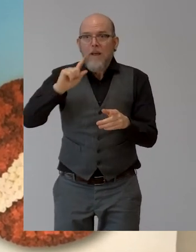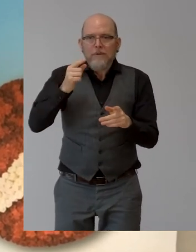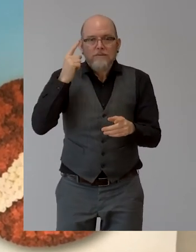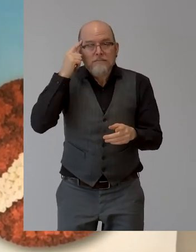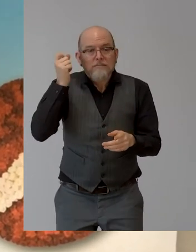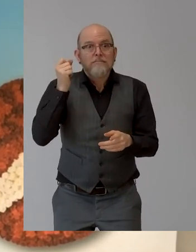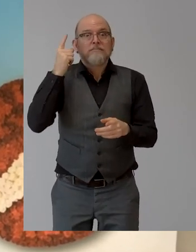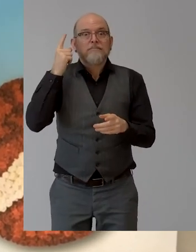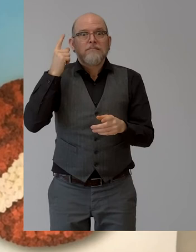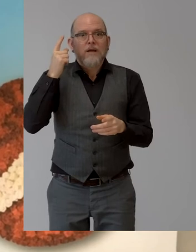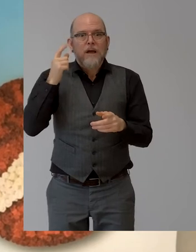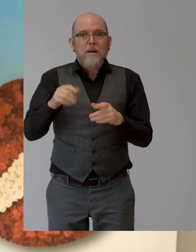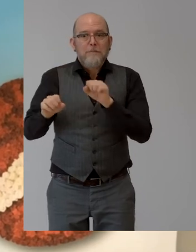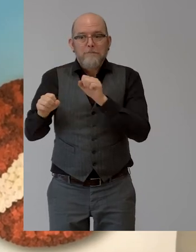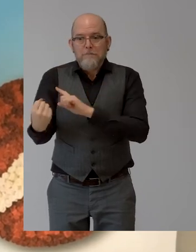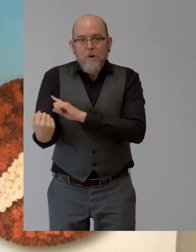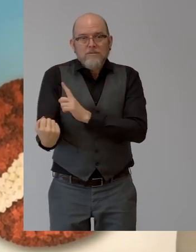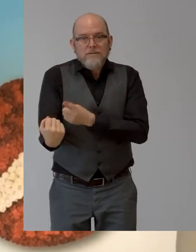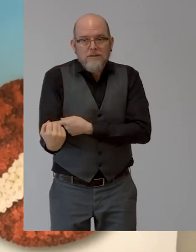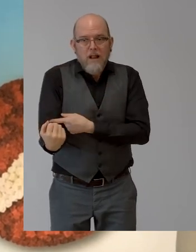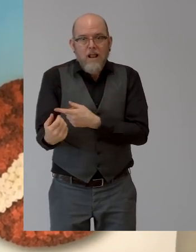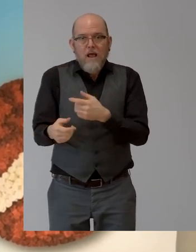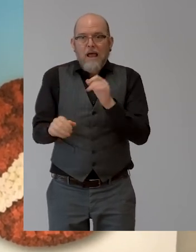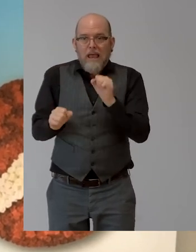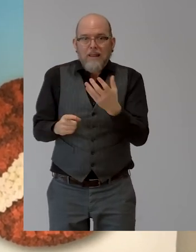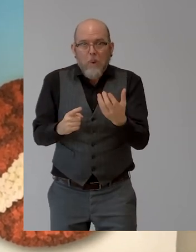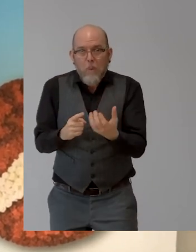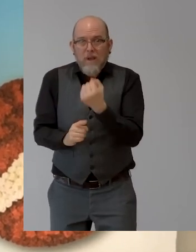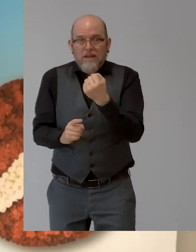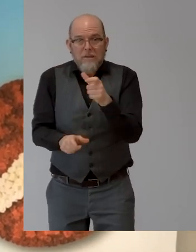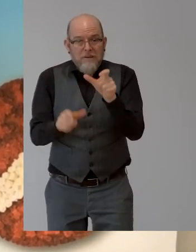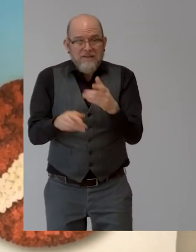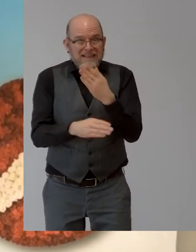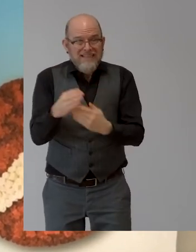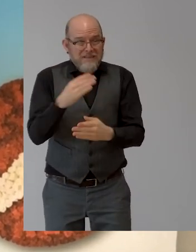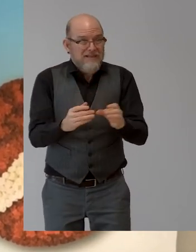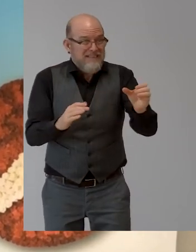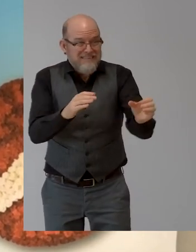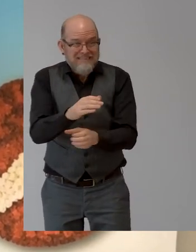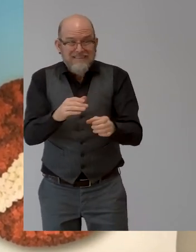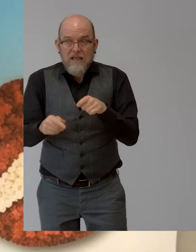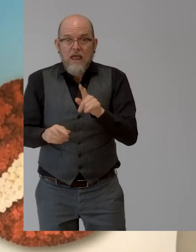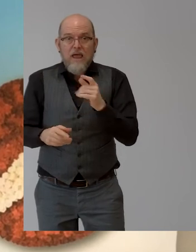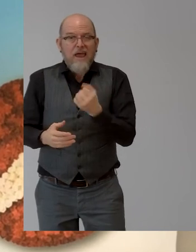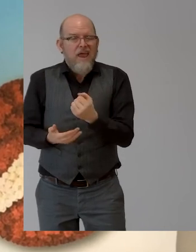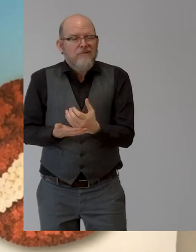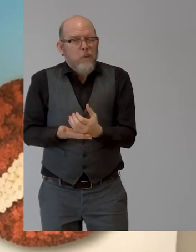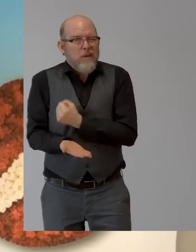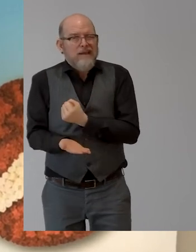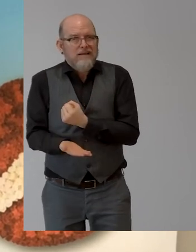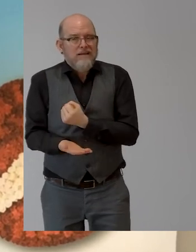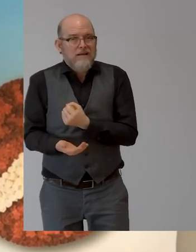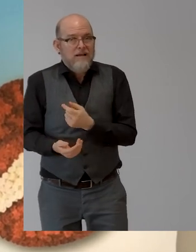this potential employee group. You miss if you are not prepared. And I